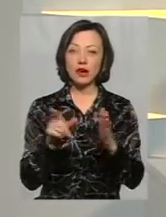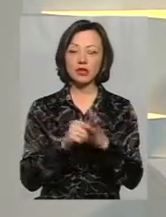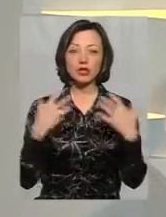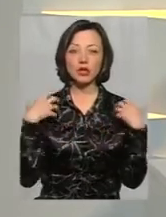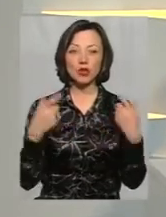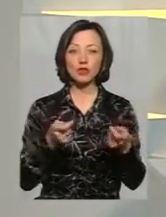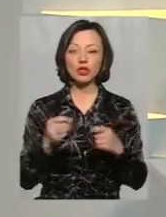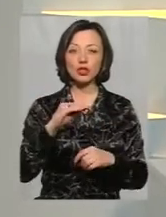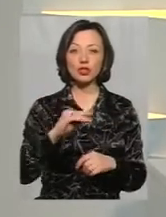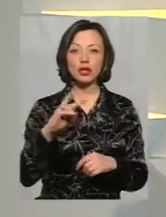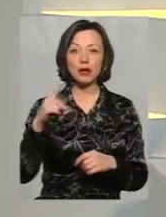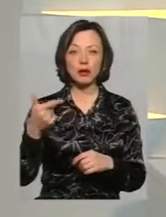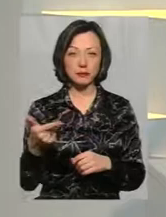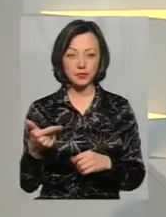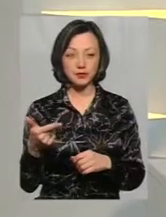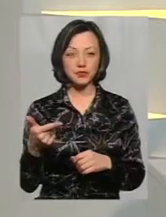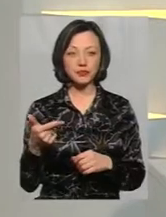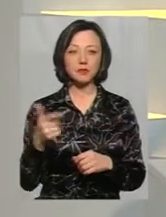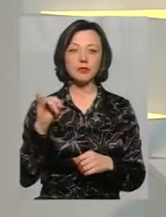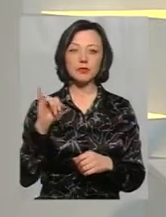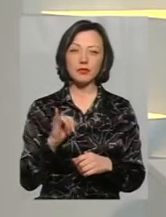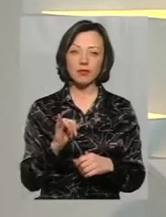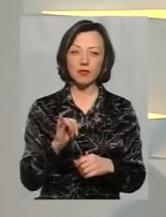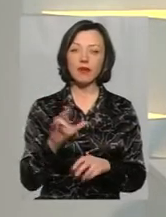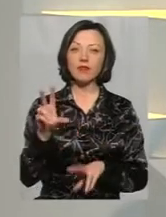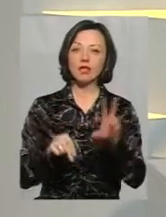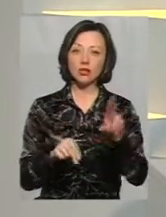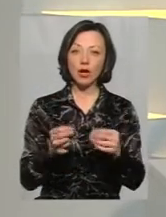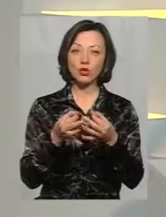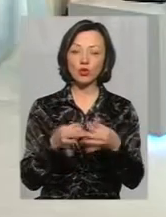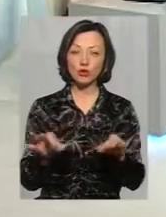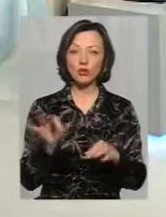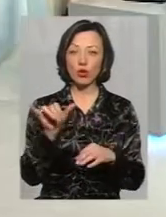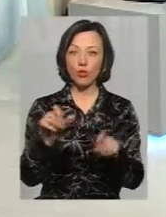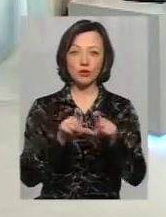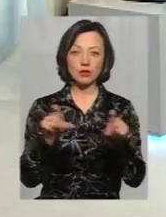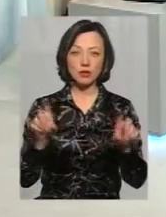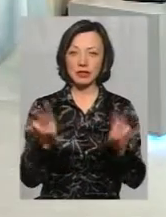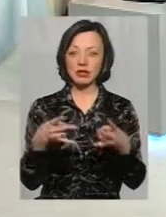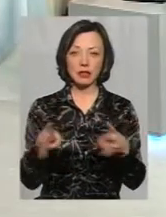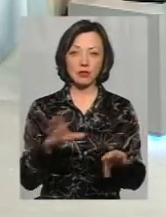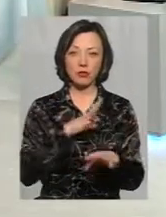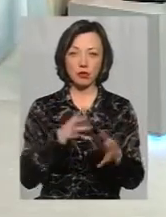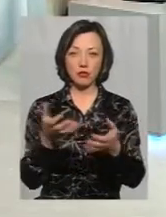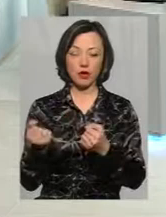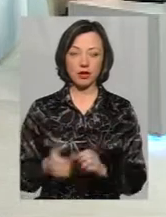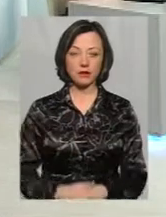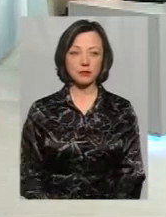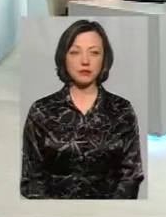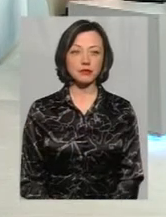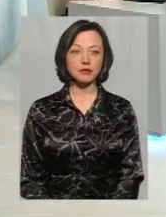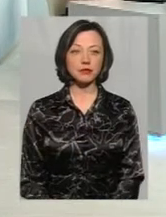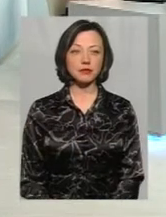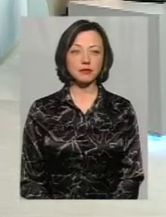управління житлово-комунального господарства, і Василь Новачок вважає, що дозволу у його установи не слід було брати. Давайте послухаємо.